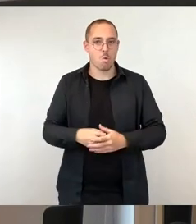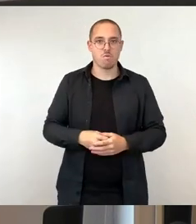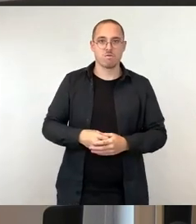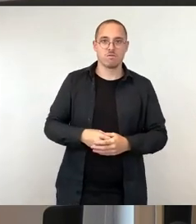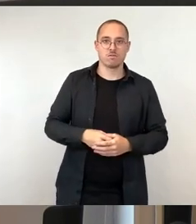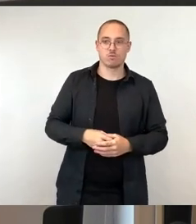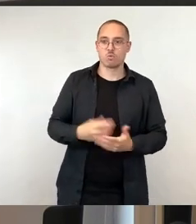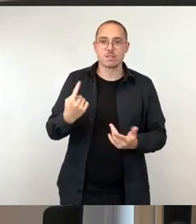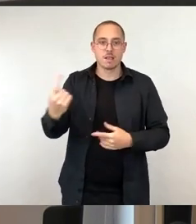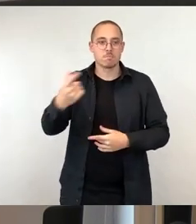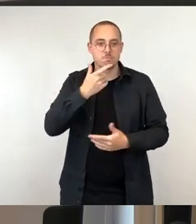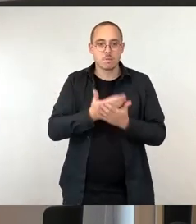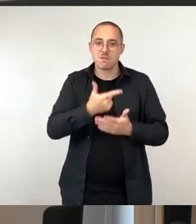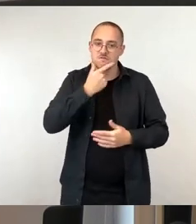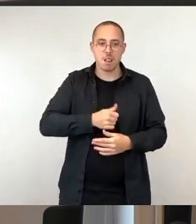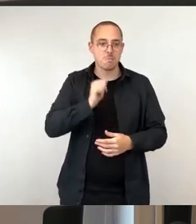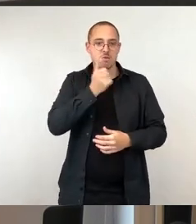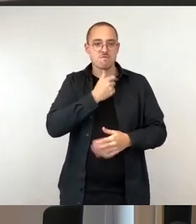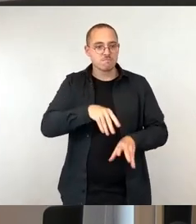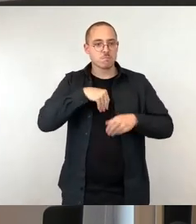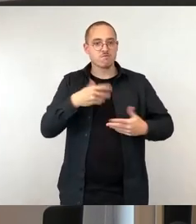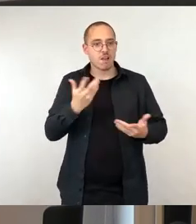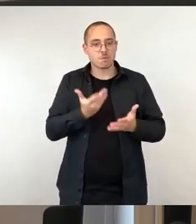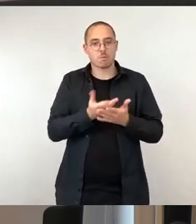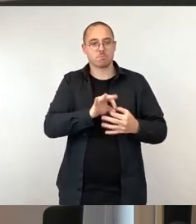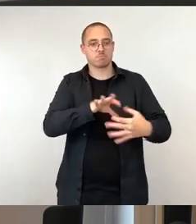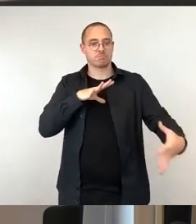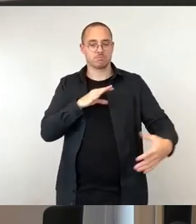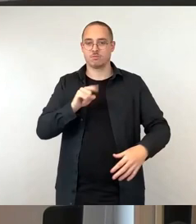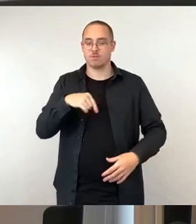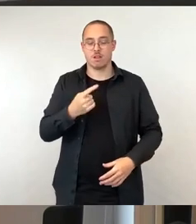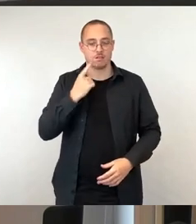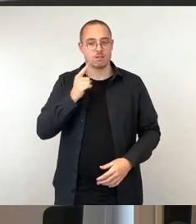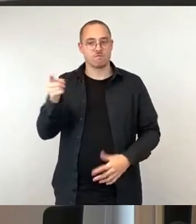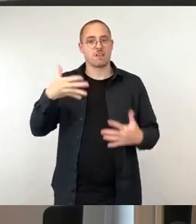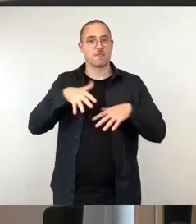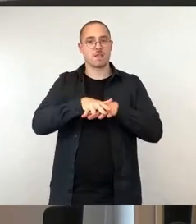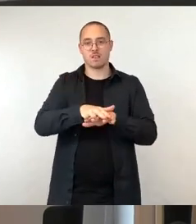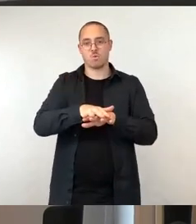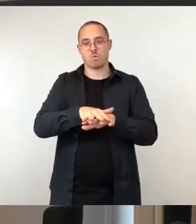mal zu tun, dann bringt es in Sachen Integration nämlich überhaupt nichts.